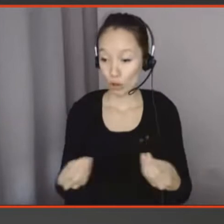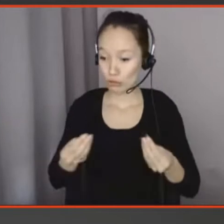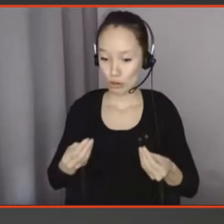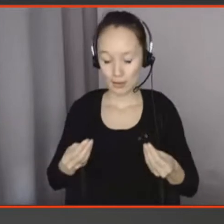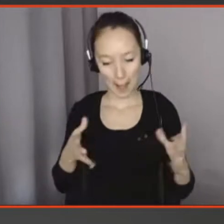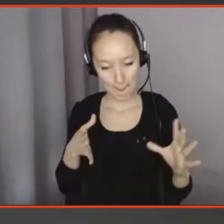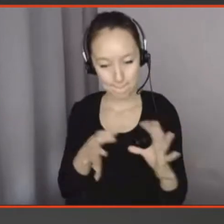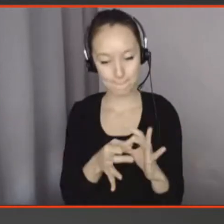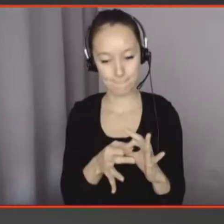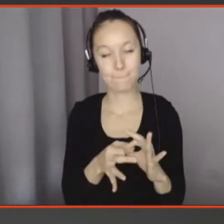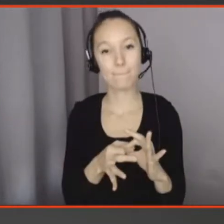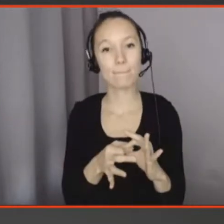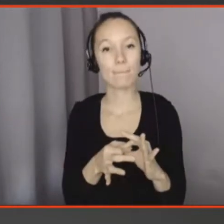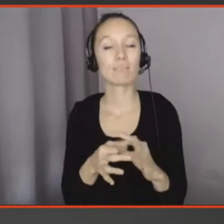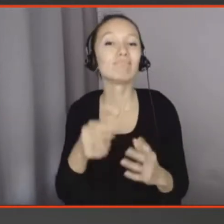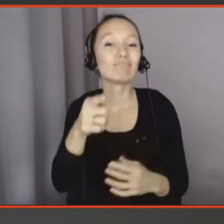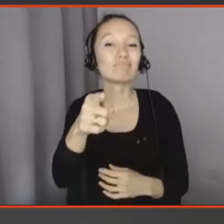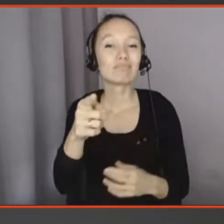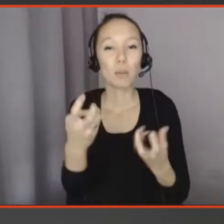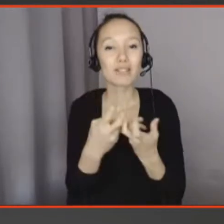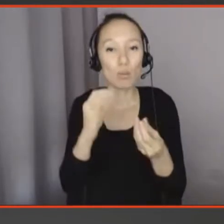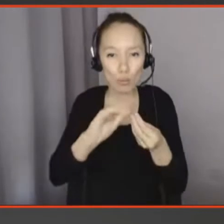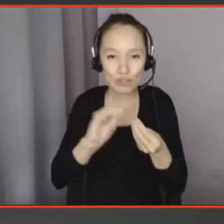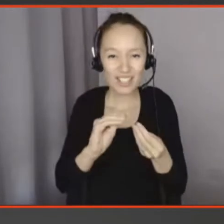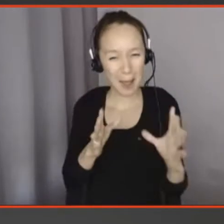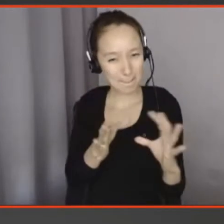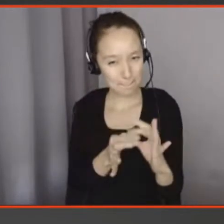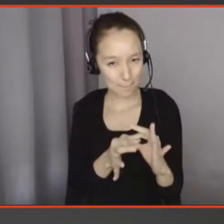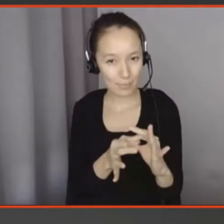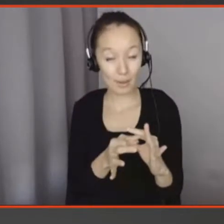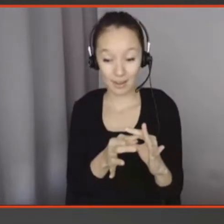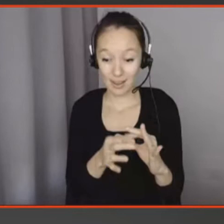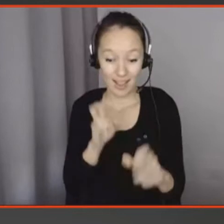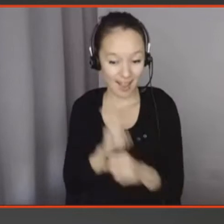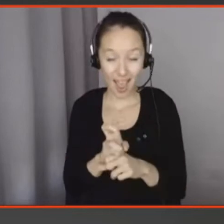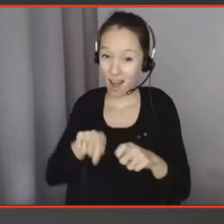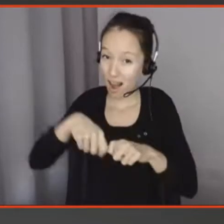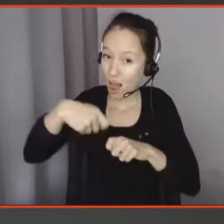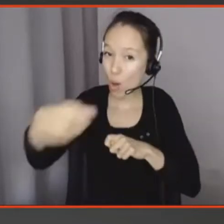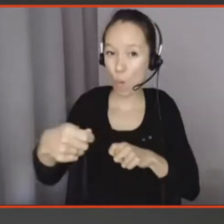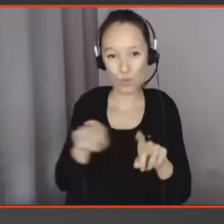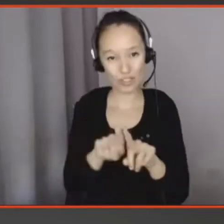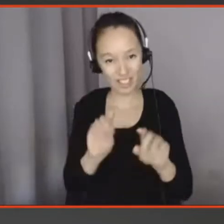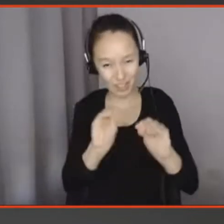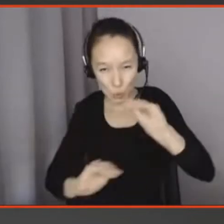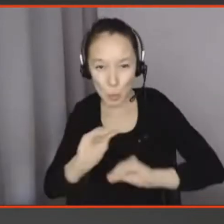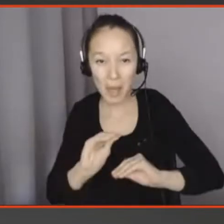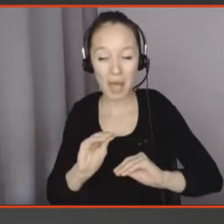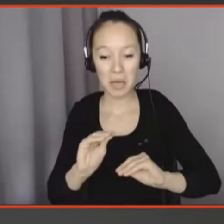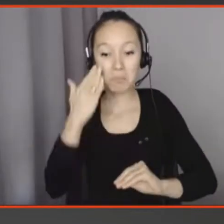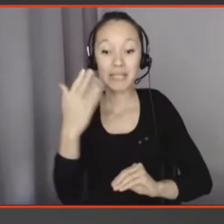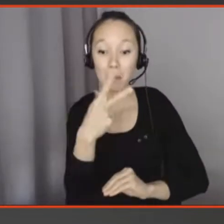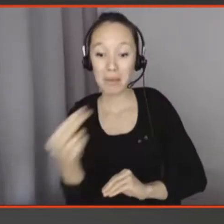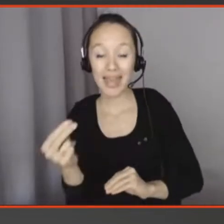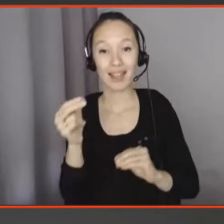Et qu'est-ce qui se passe quand vous vous sentez attaché à un objet ? Eh bien, en fait, vous le gardez plus longtemps, vous allez en prendre soin, vous allez le réparer s'il est abîmé,